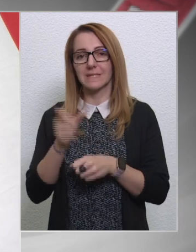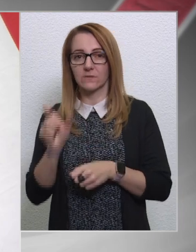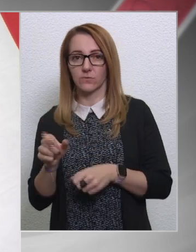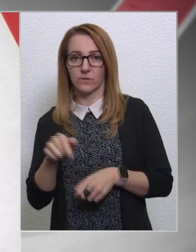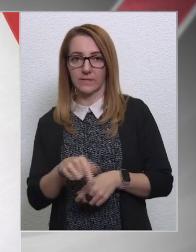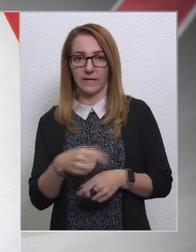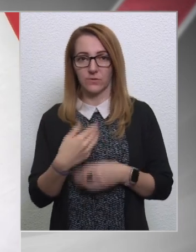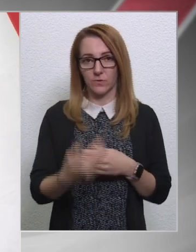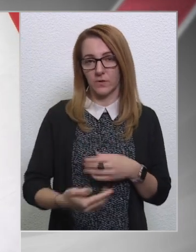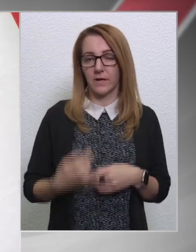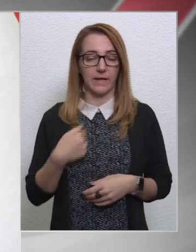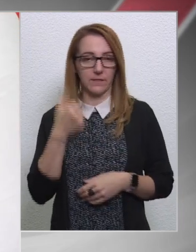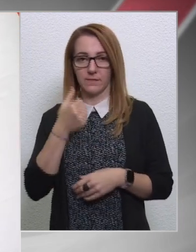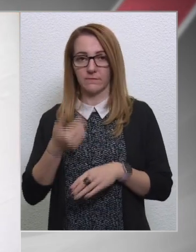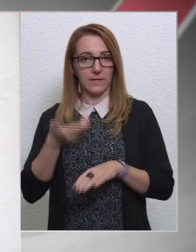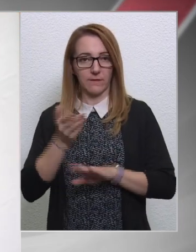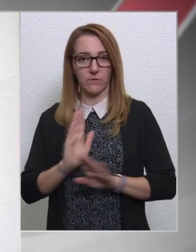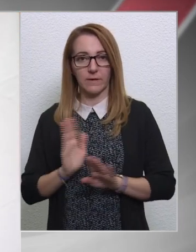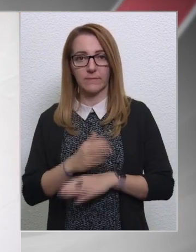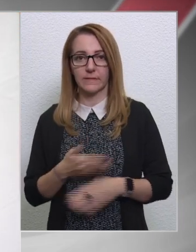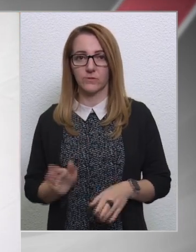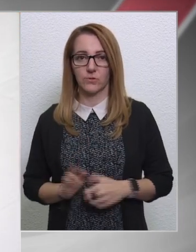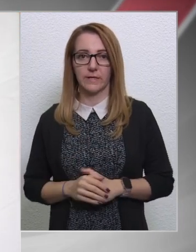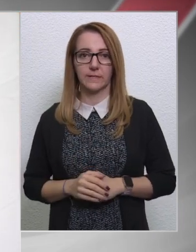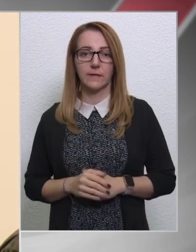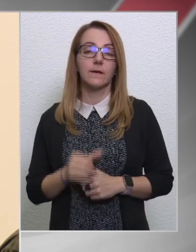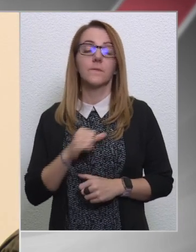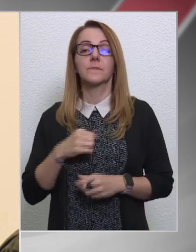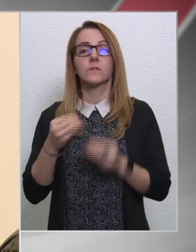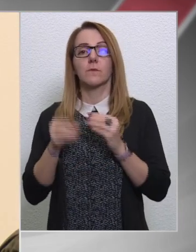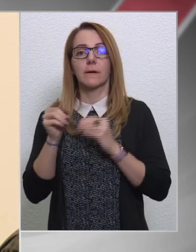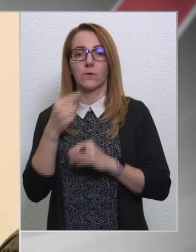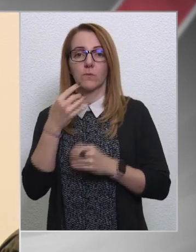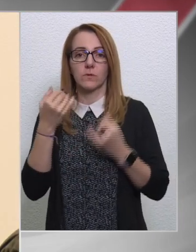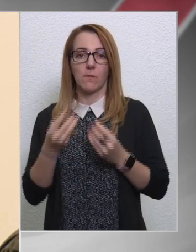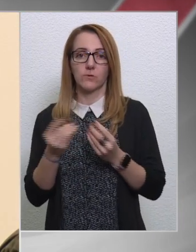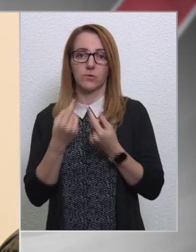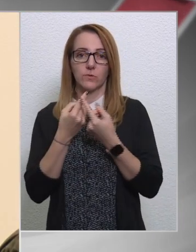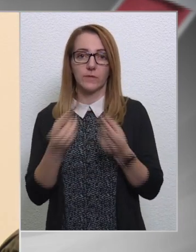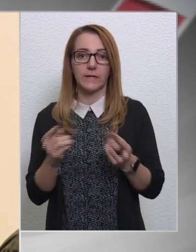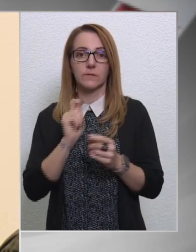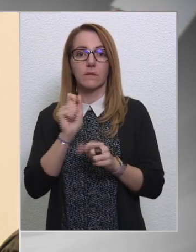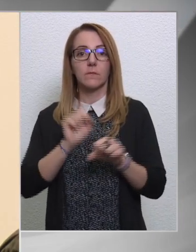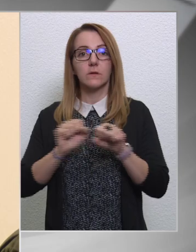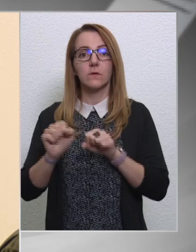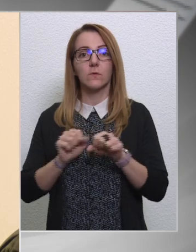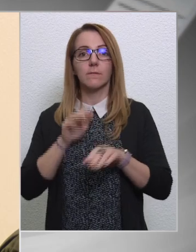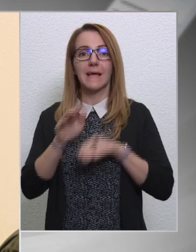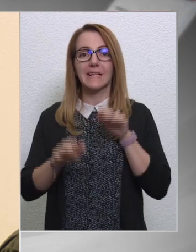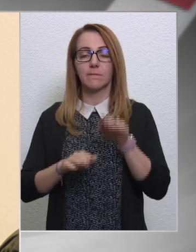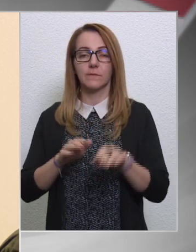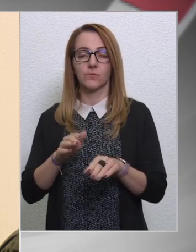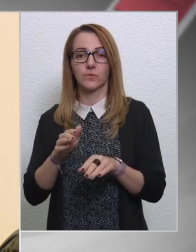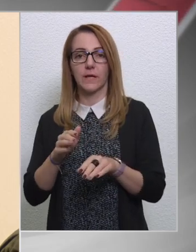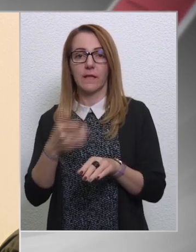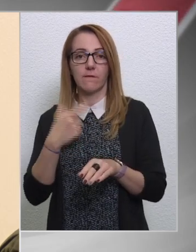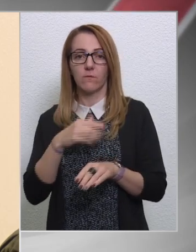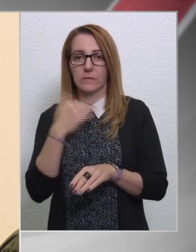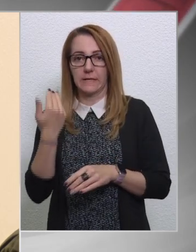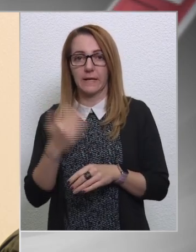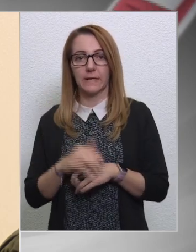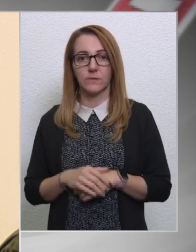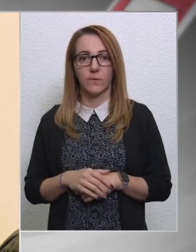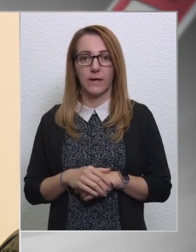Én senkit nem fogok név szerint idesorolni. Csak mert ugye ő mondta azt a mai sajtótájékoztató, hogy a magyar kormány lépései nem voltak